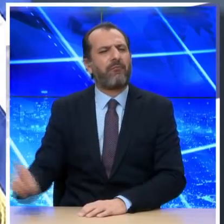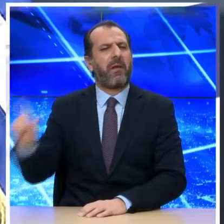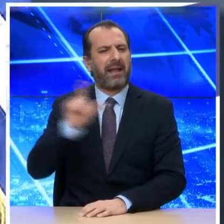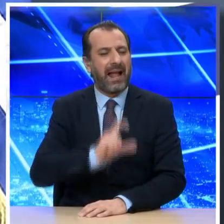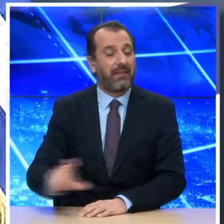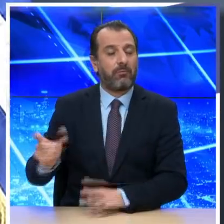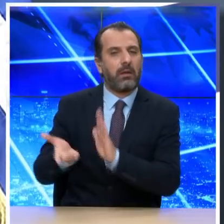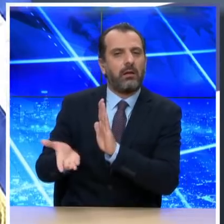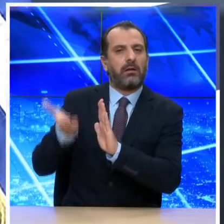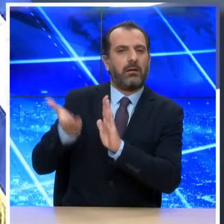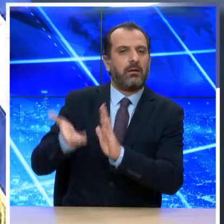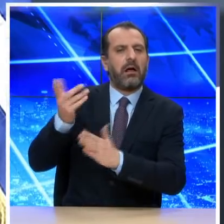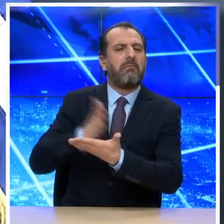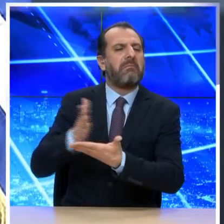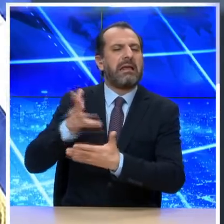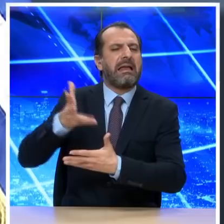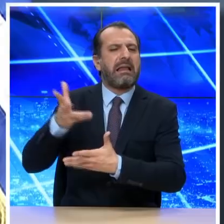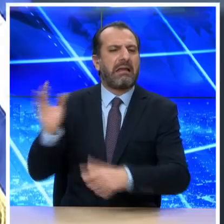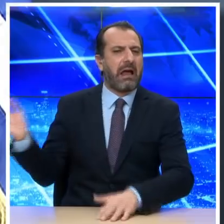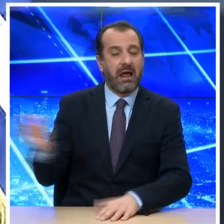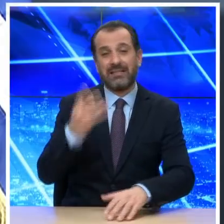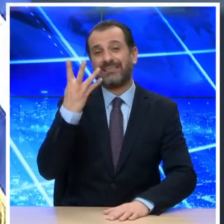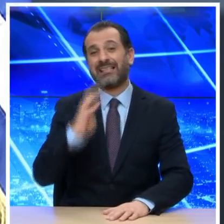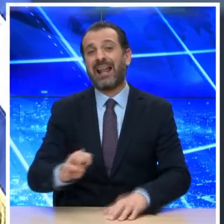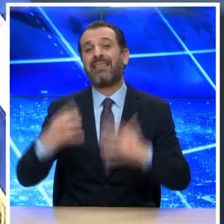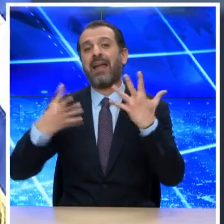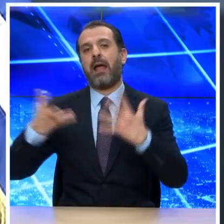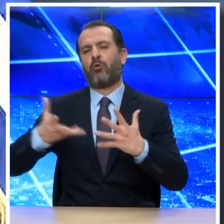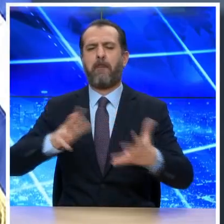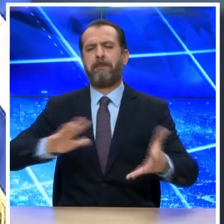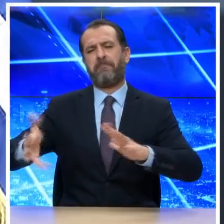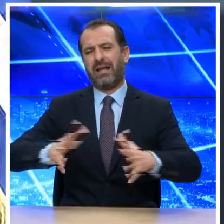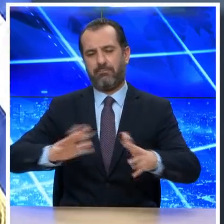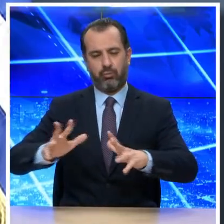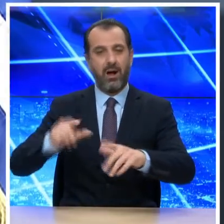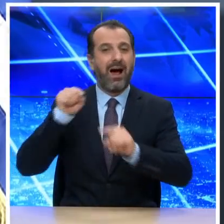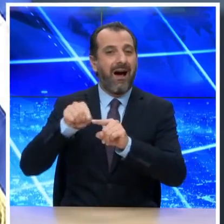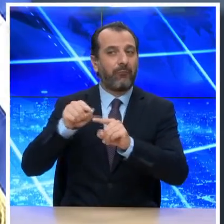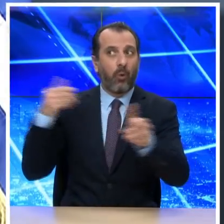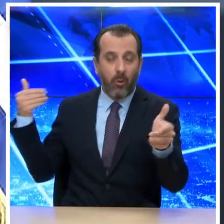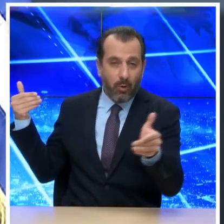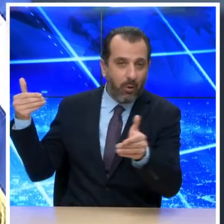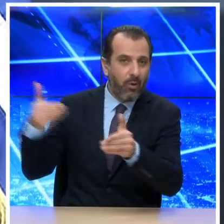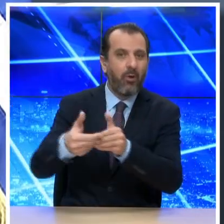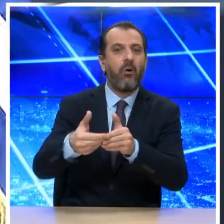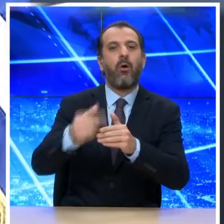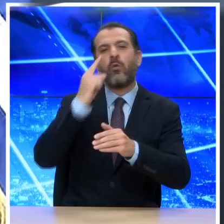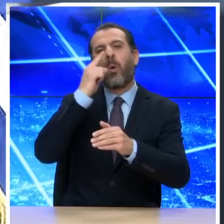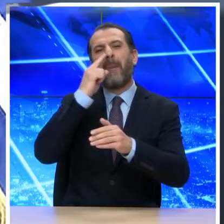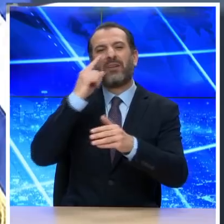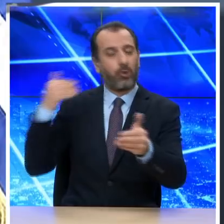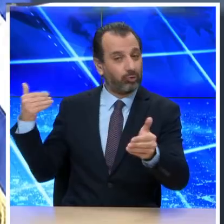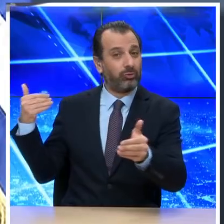που πλέον έχει φτάσει η διάμεση ηλικία των κρούσμάτων μας στα 49 χρόνια. Διαχρονικά και καθ' όλη τη διάρκεια του Νοεμβρίου